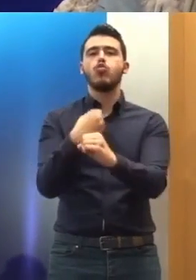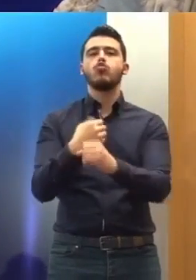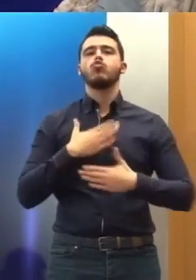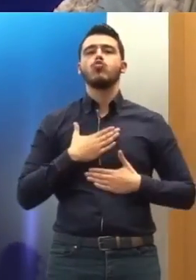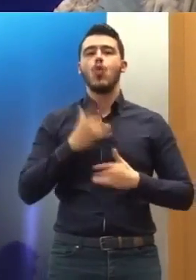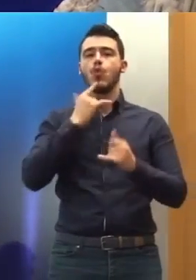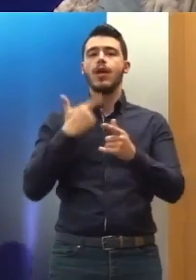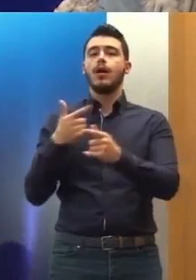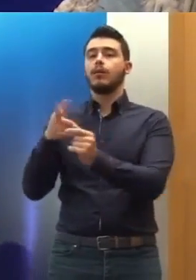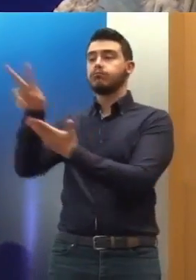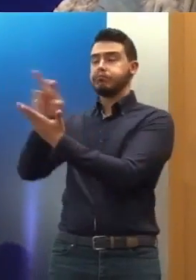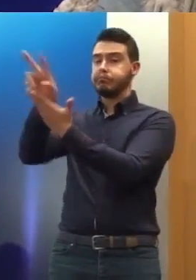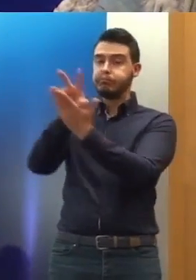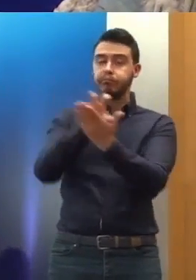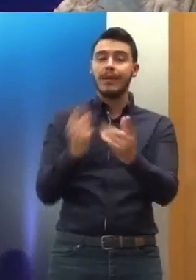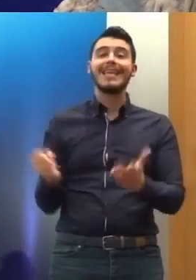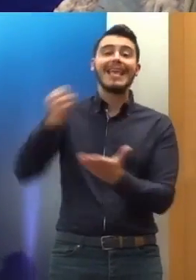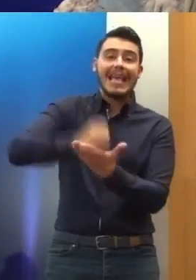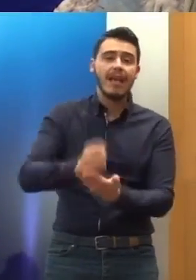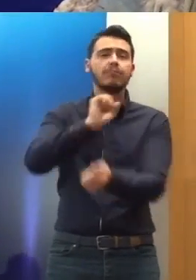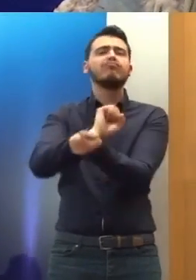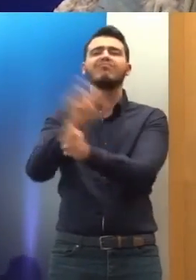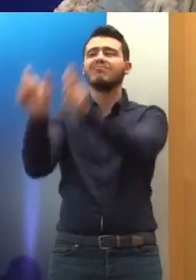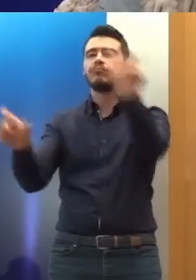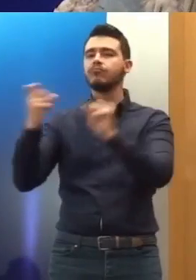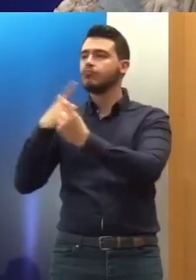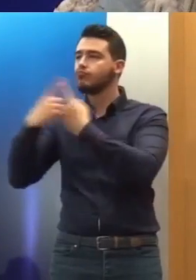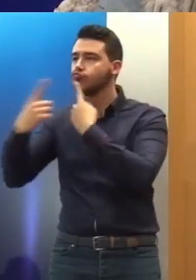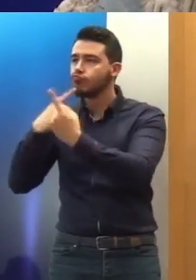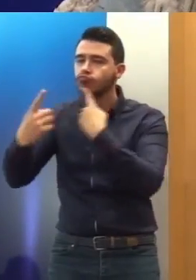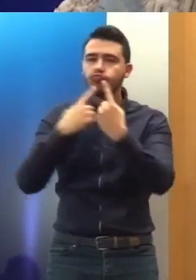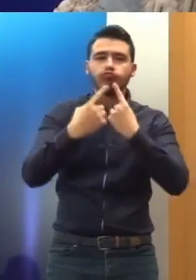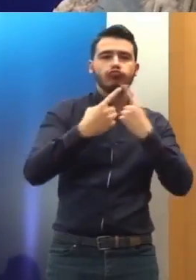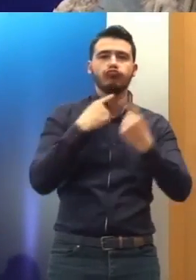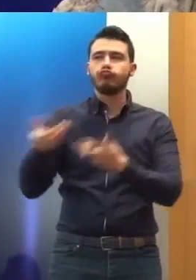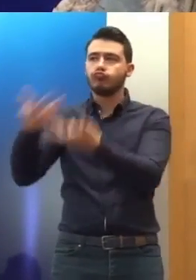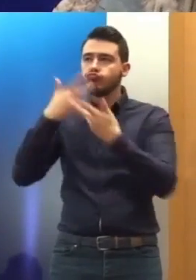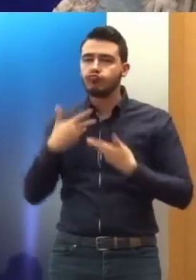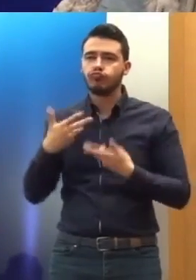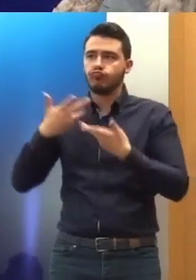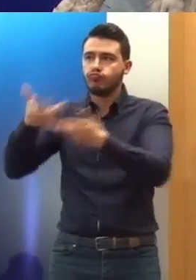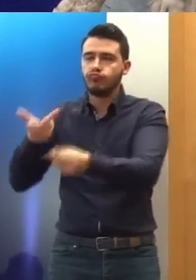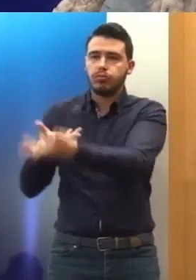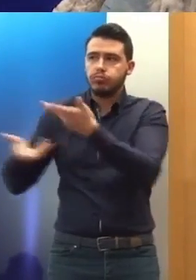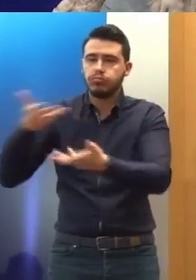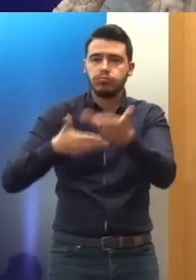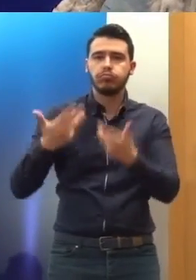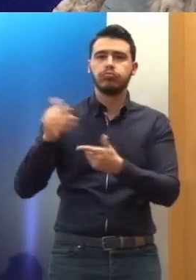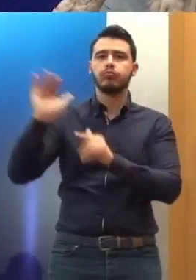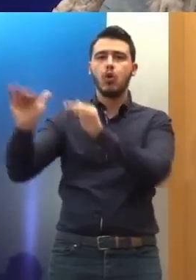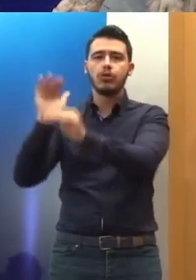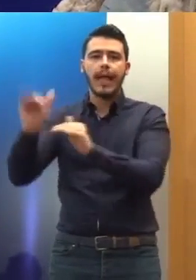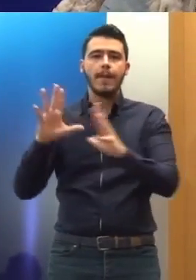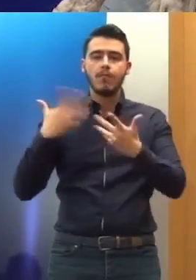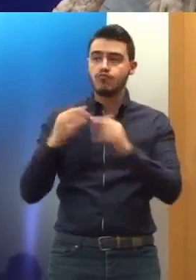να συζητάμε ιδιαίτερος με τους κρατούμενους. Να παίρνουμε, να έχουμε συζητήσεις, να τους ρωτάμε πώς τους συμπεριφέρονται, να